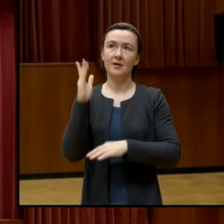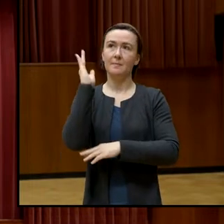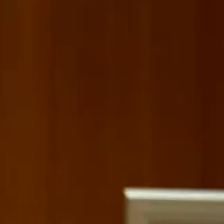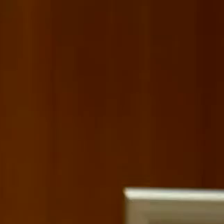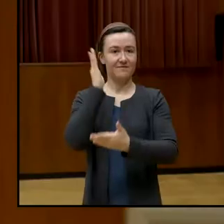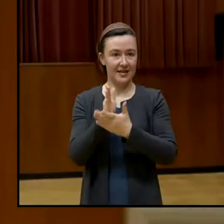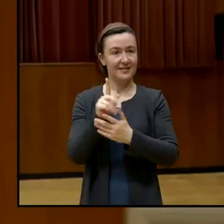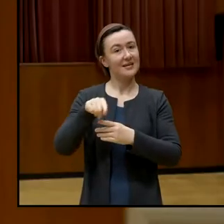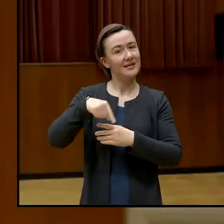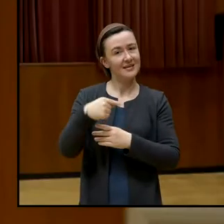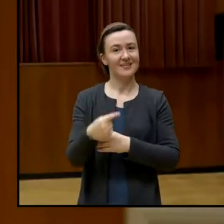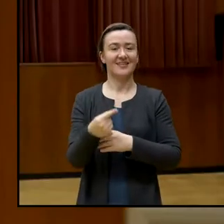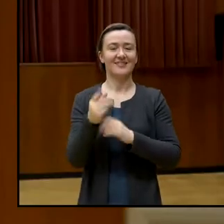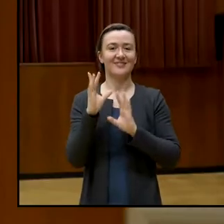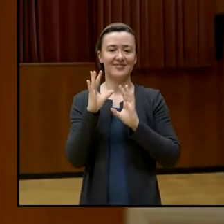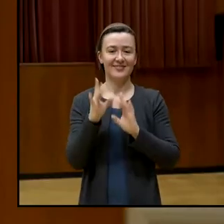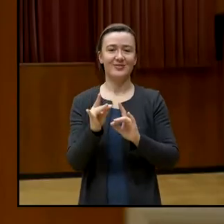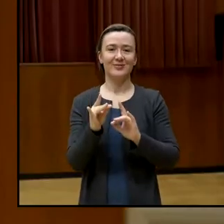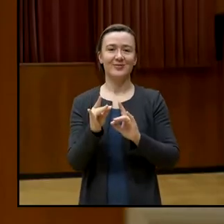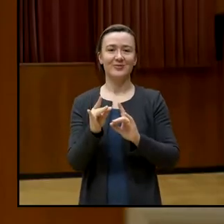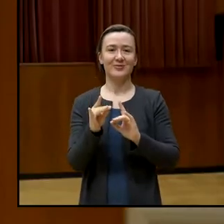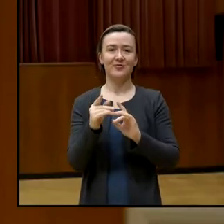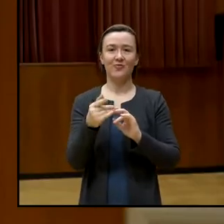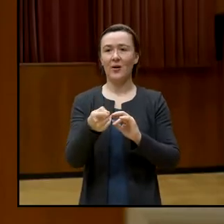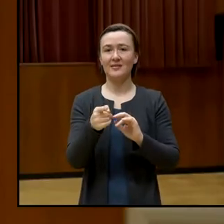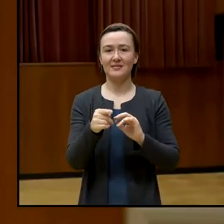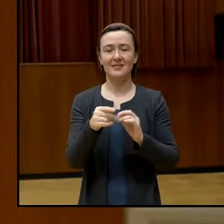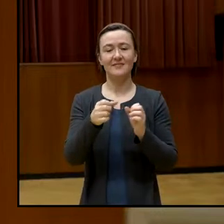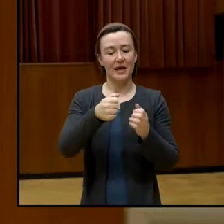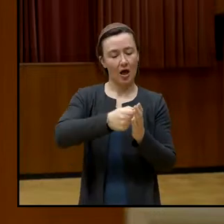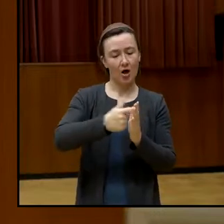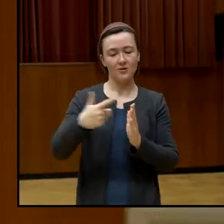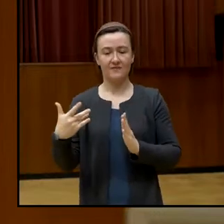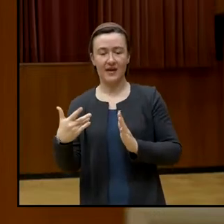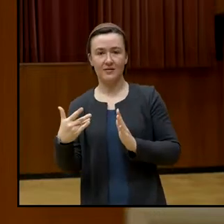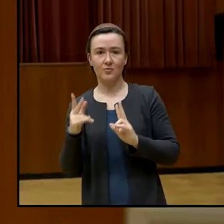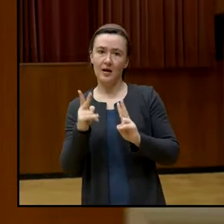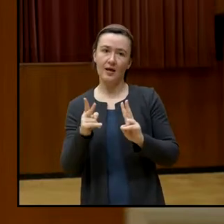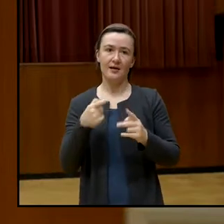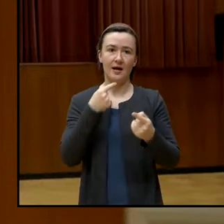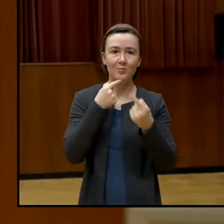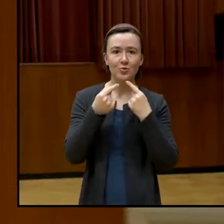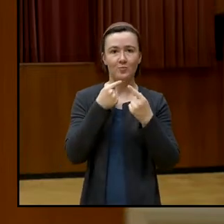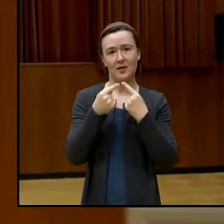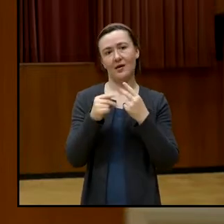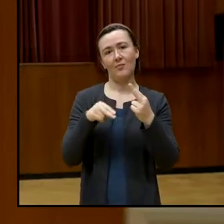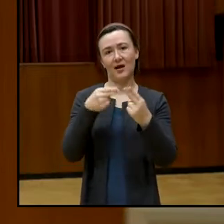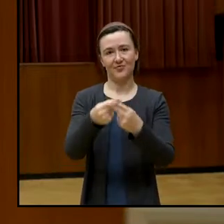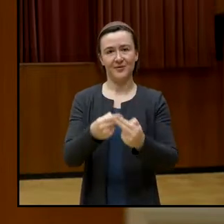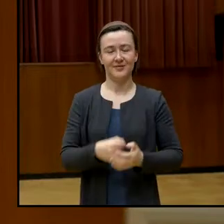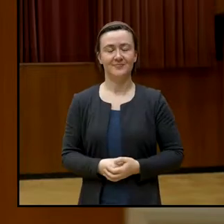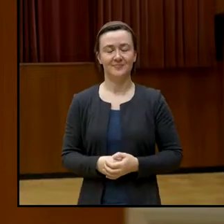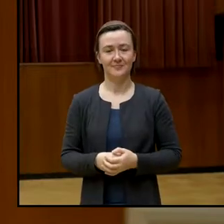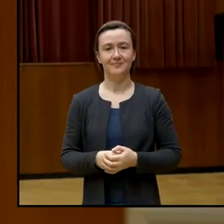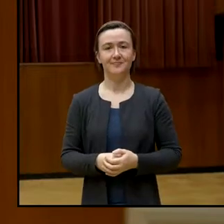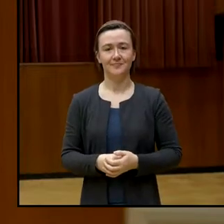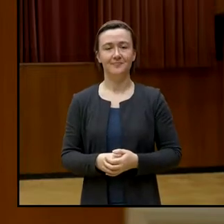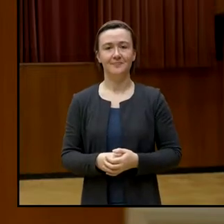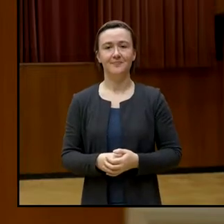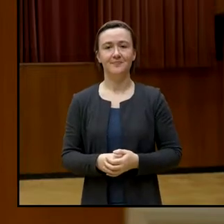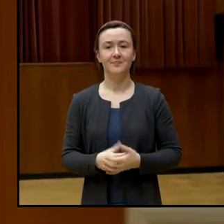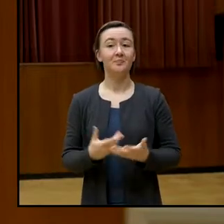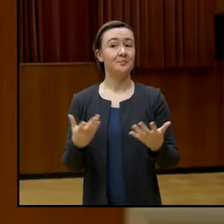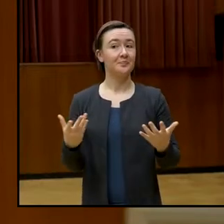Präsentation auf die Antworten auf diese Auswertung eingehen. Ja, und wir haben